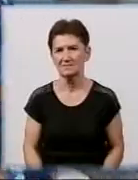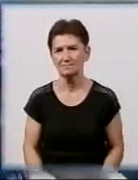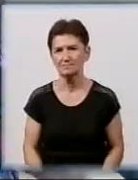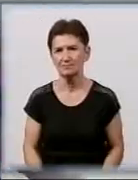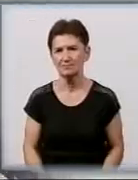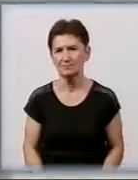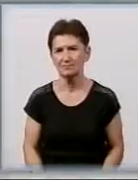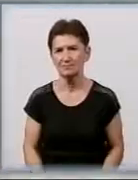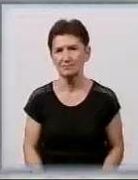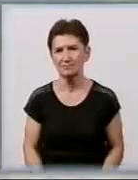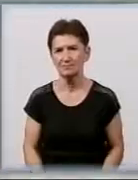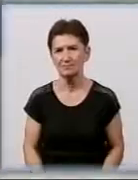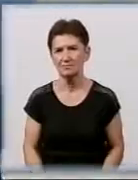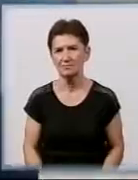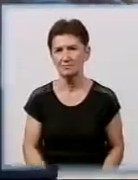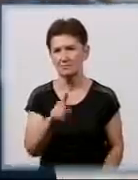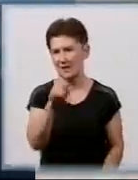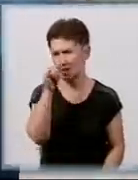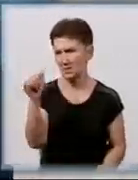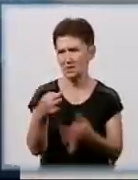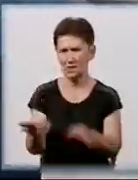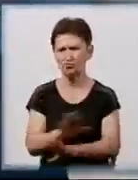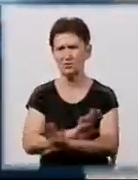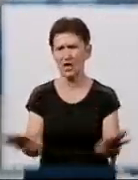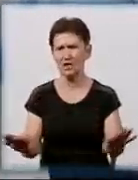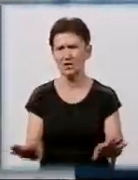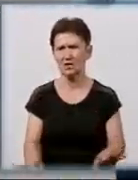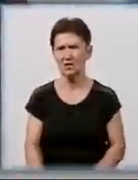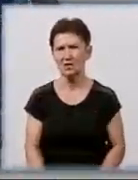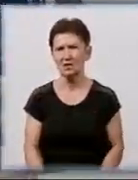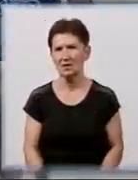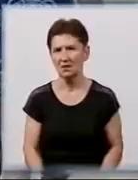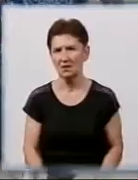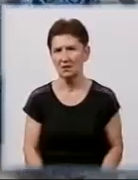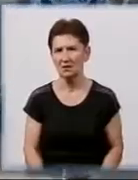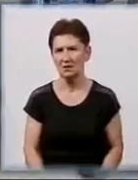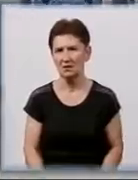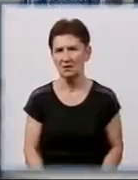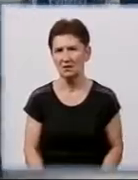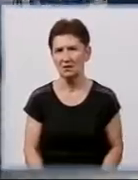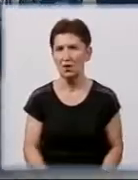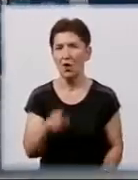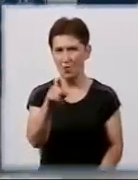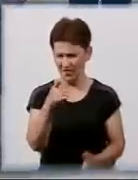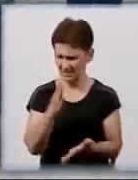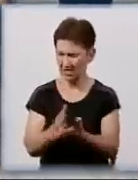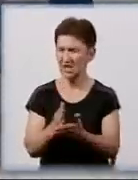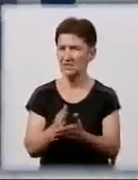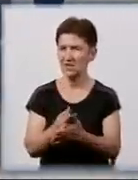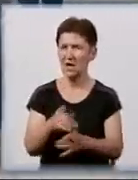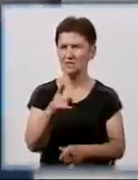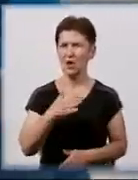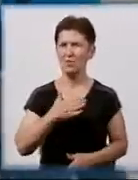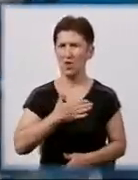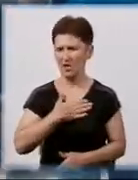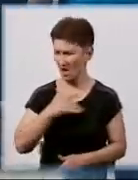сюди не йдіть. Отут стійте. Отут стійте. Йдіть. Весь дозвіл є до мене заходить? Це моя приватна